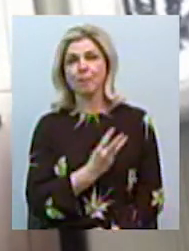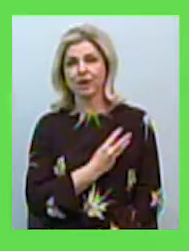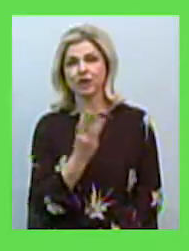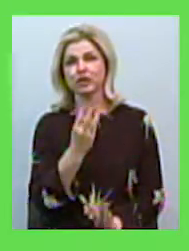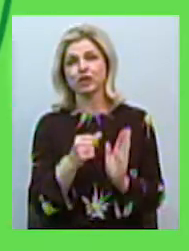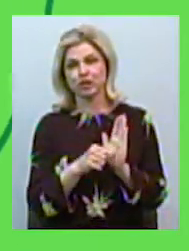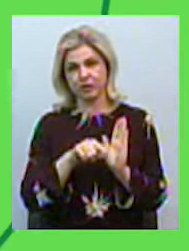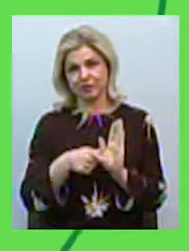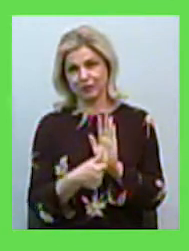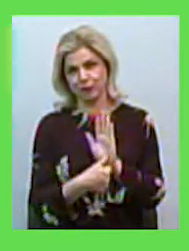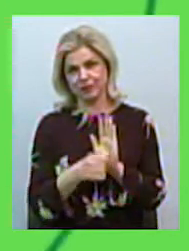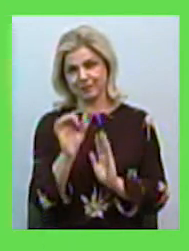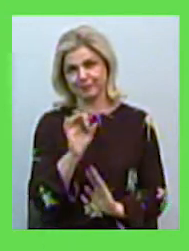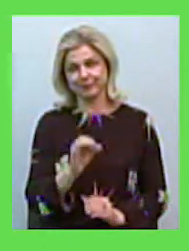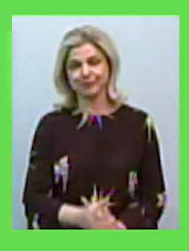,6!